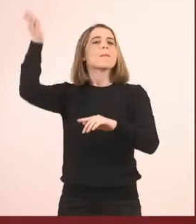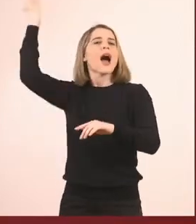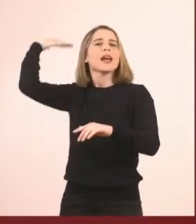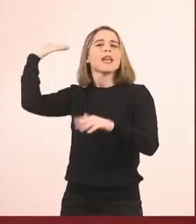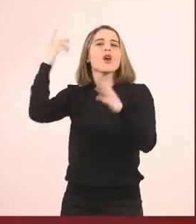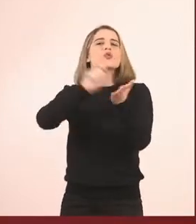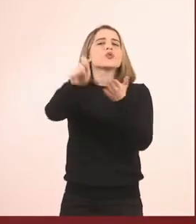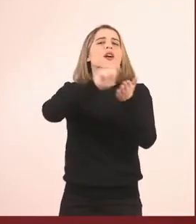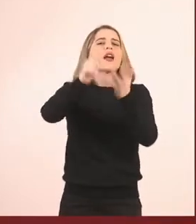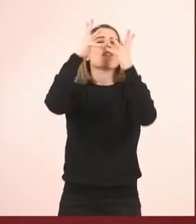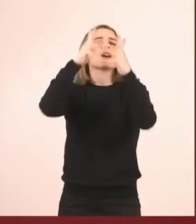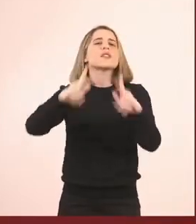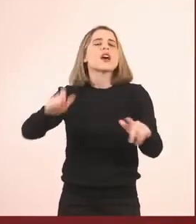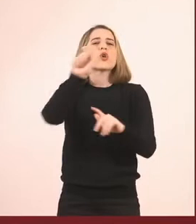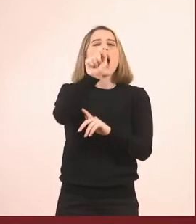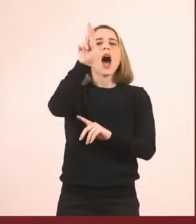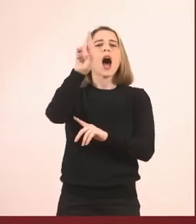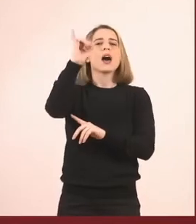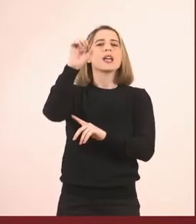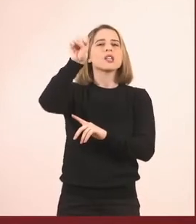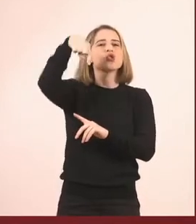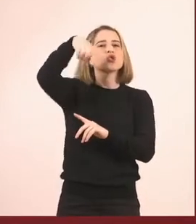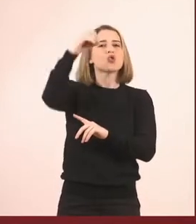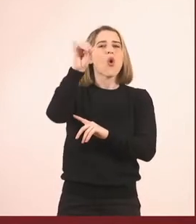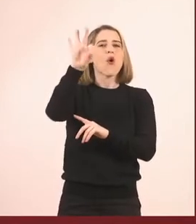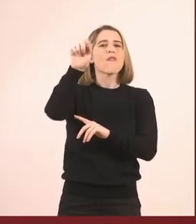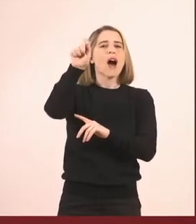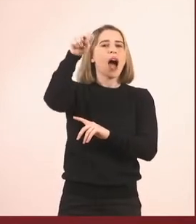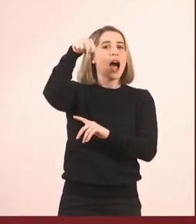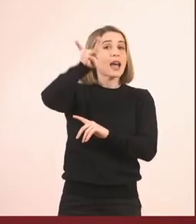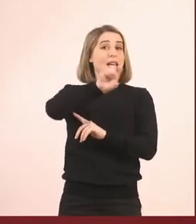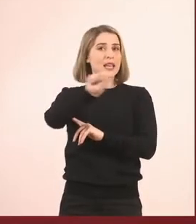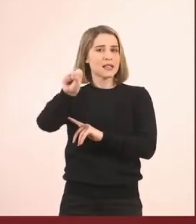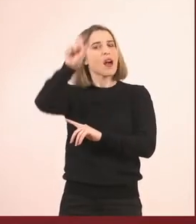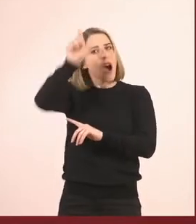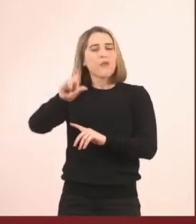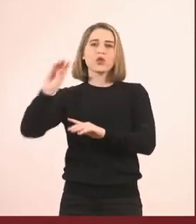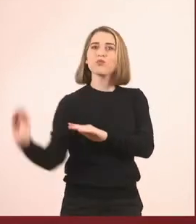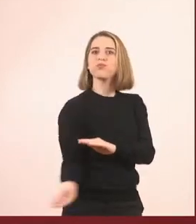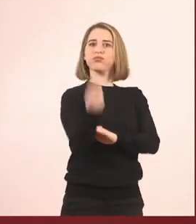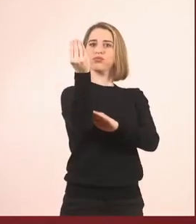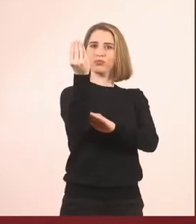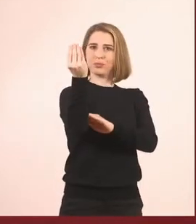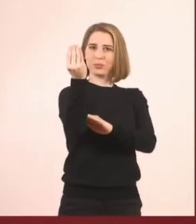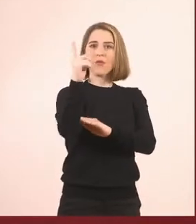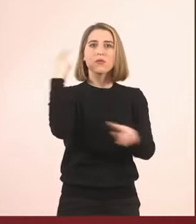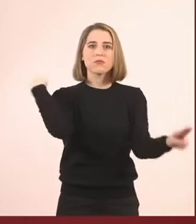Αριστοφάνης ήταν ο πρώτος κωμικός ποιητής στην Ελλάδα. Ήταν από τους πρώτους και ήταν πολύ σημαντικός.